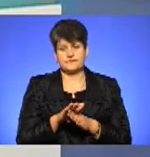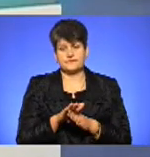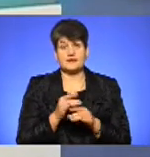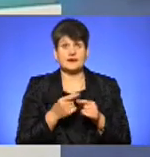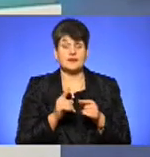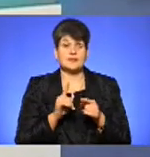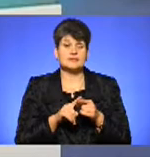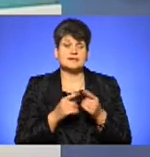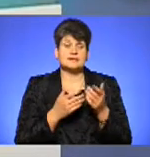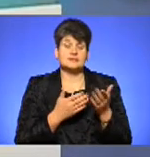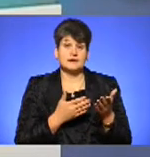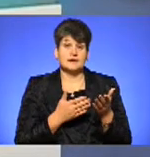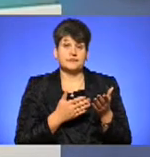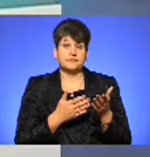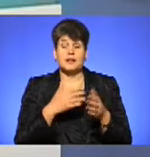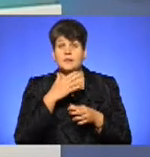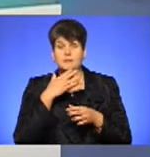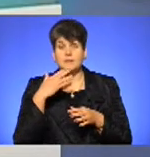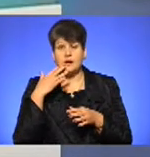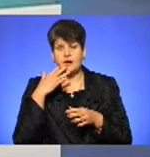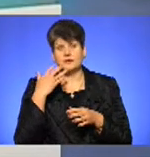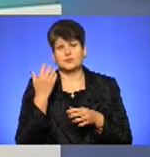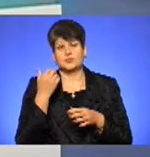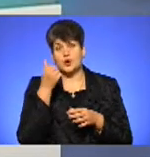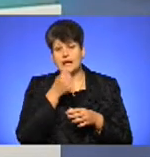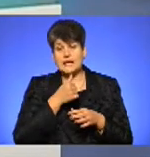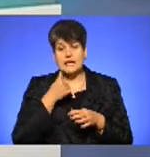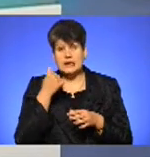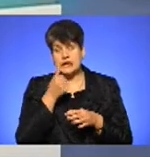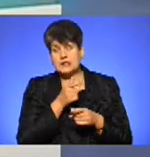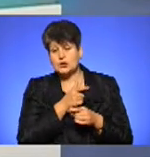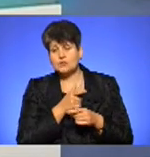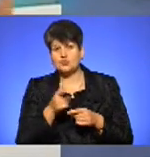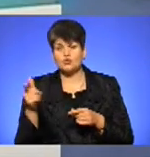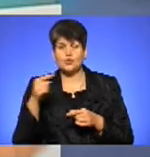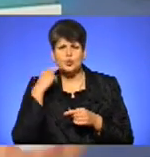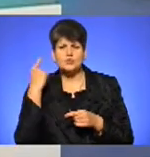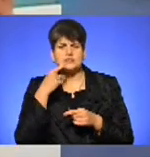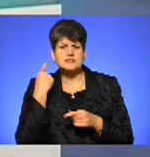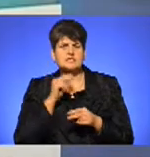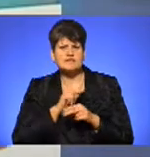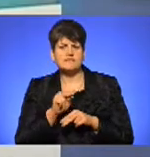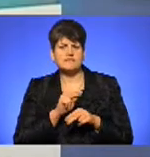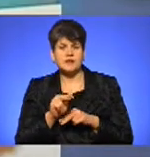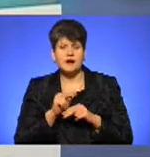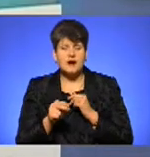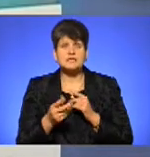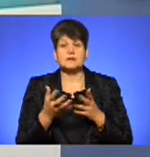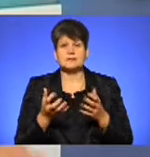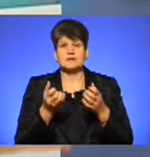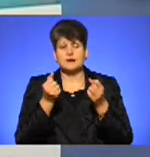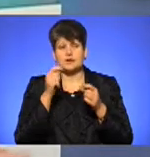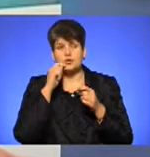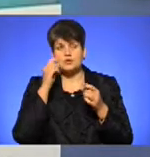реакція на багатосотлітню русифікацію і відсутність будь-якої політики підтримки українського культурного